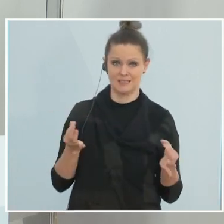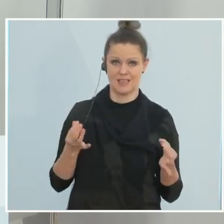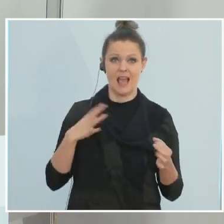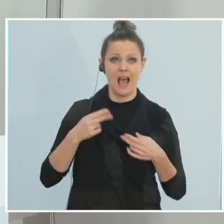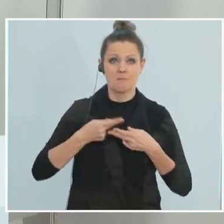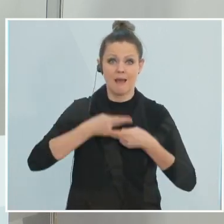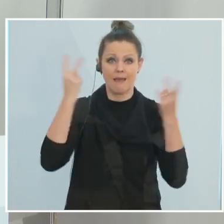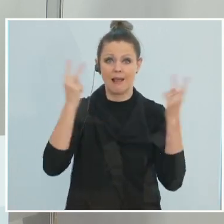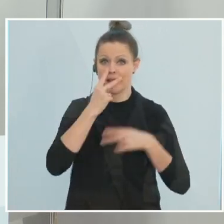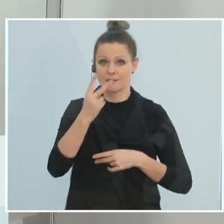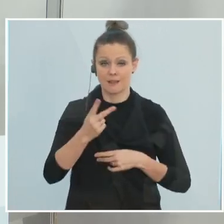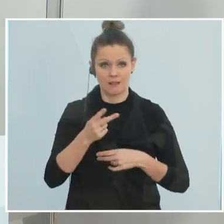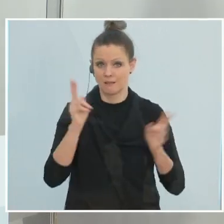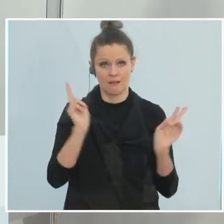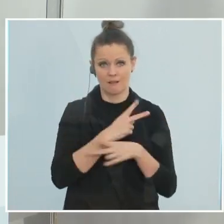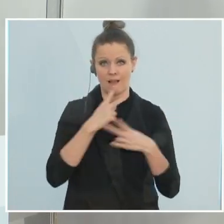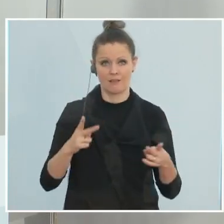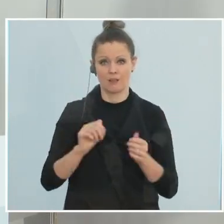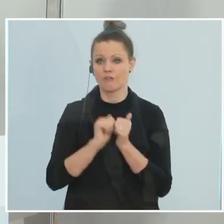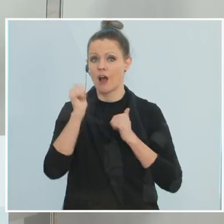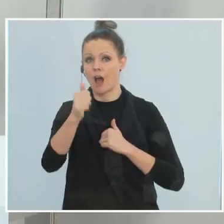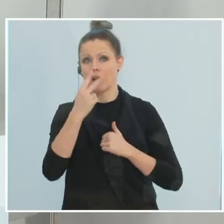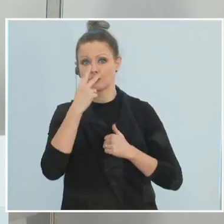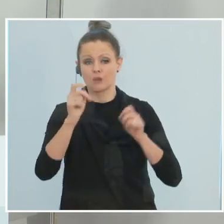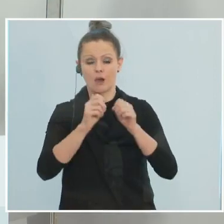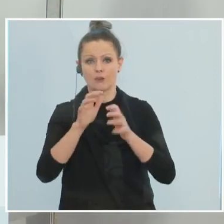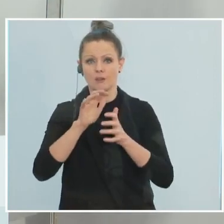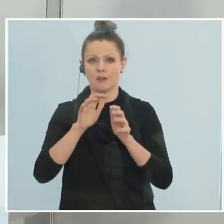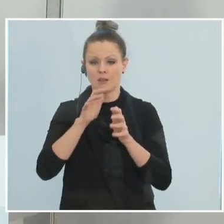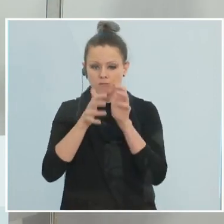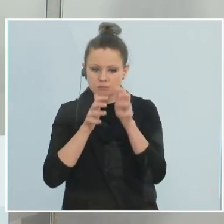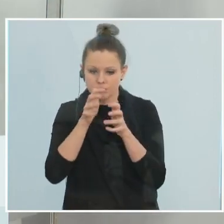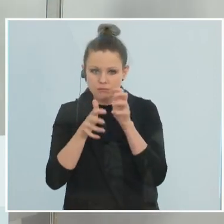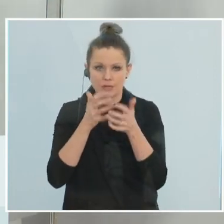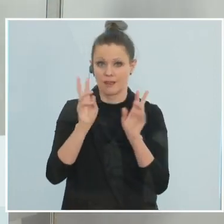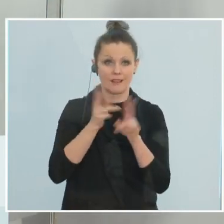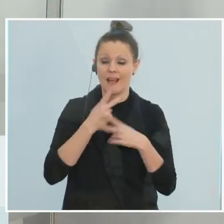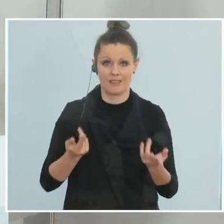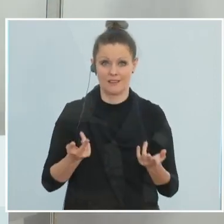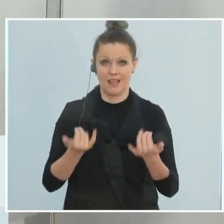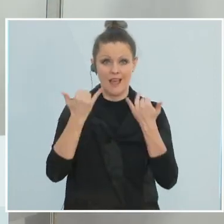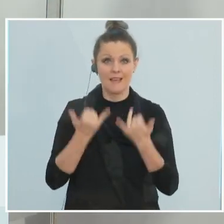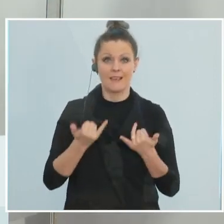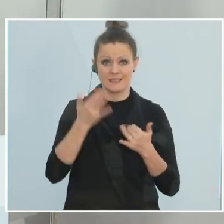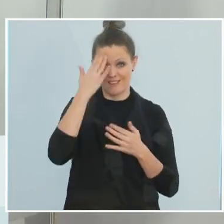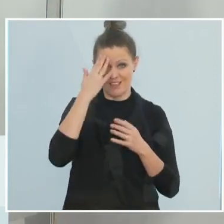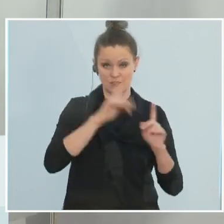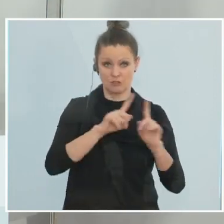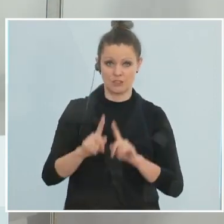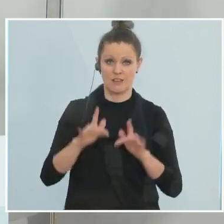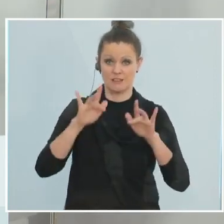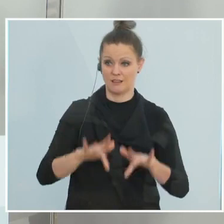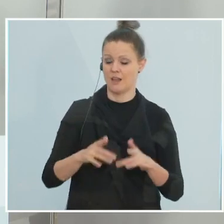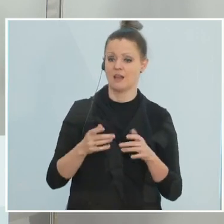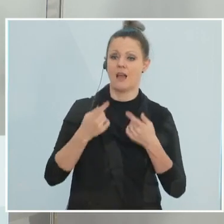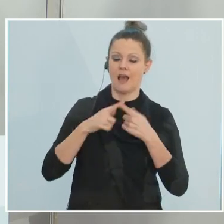Hellseher sind. Und insofern kann ich Ihnen nur sagen, bei all dem Wissenstand, den ich derzeit habe, nach allen Gesprächen mit anderen Regierungschefs,